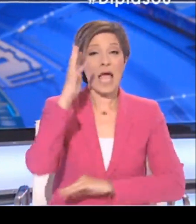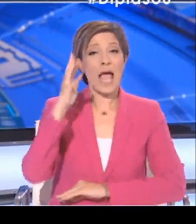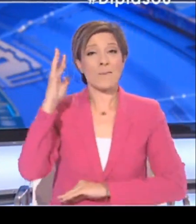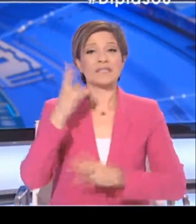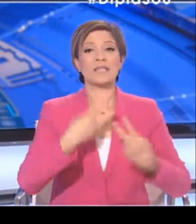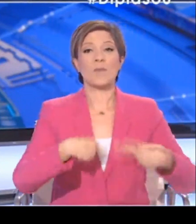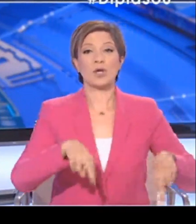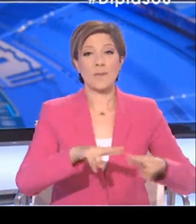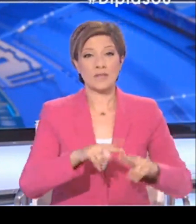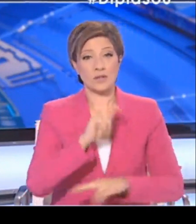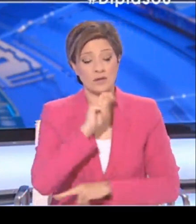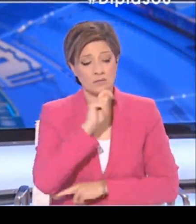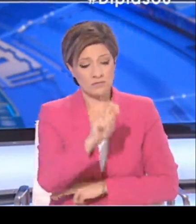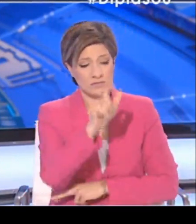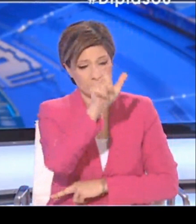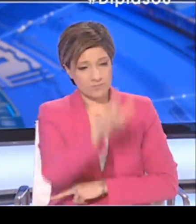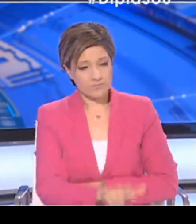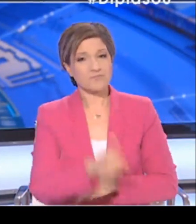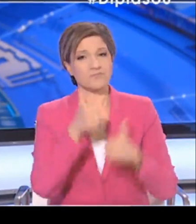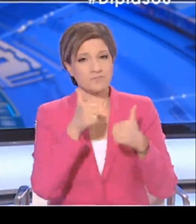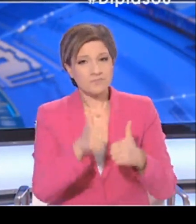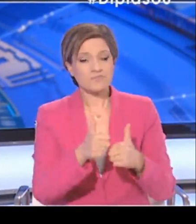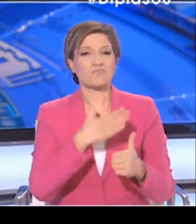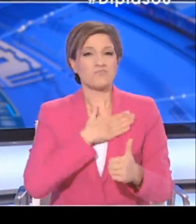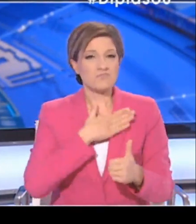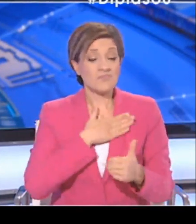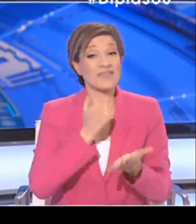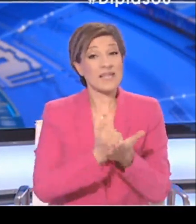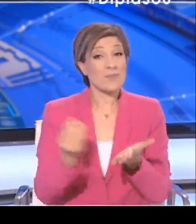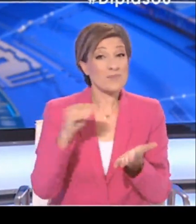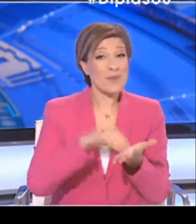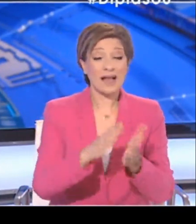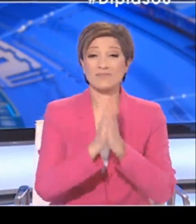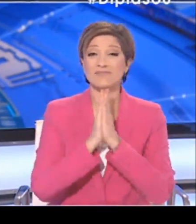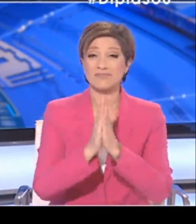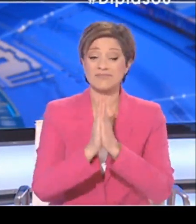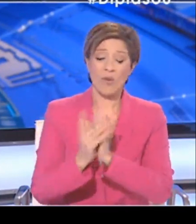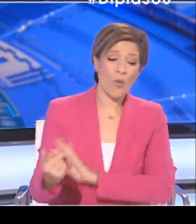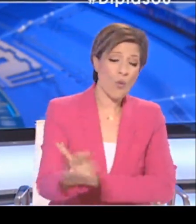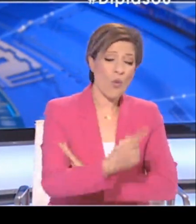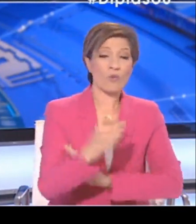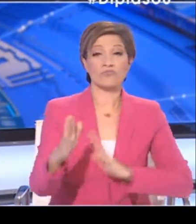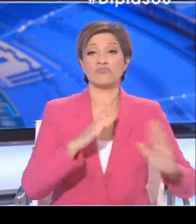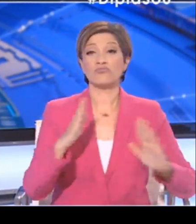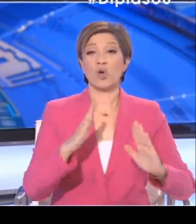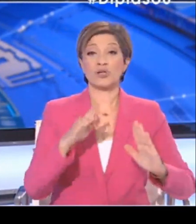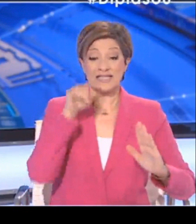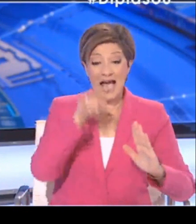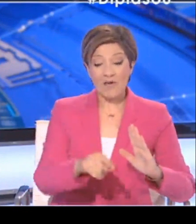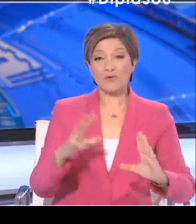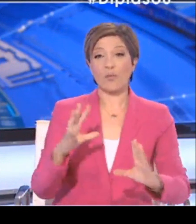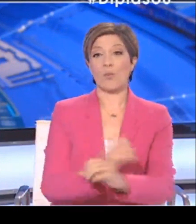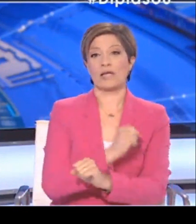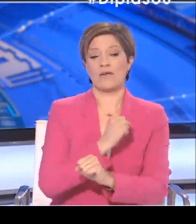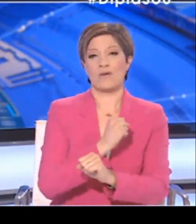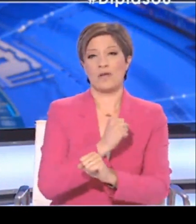Επιτροπή εκφράζει ευαρέσκια και επαναλαμβάνει την έκκληση να διαφυλάξουμε πάση θυσία αυτών που έχουμε επιτύχει όλο